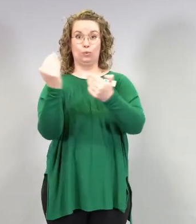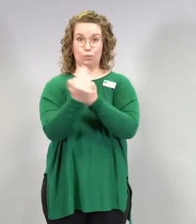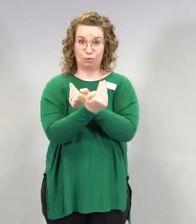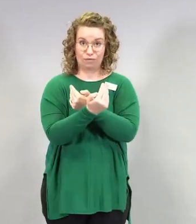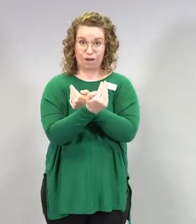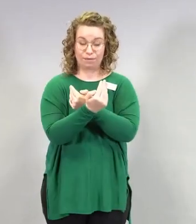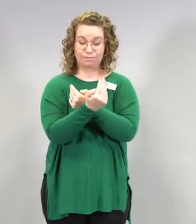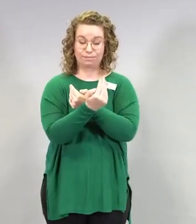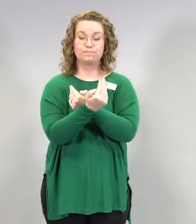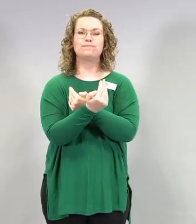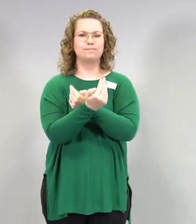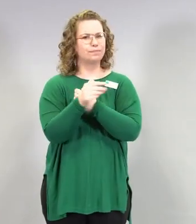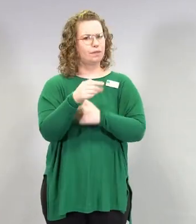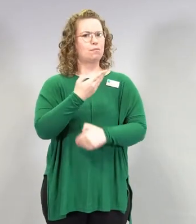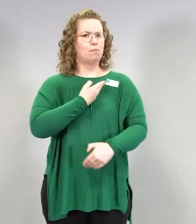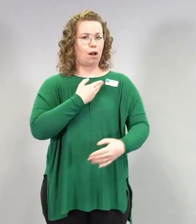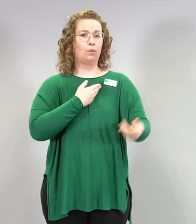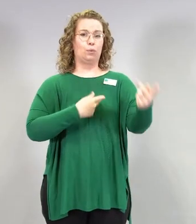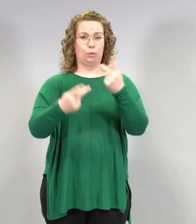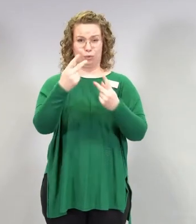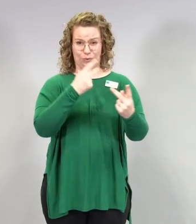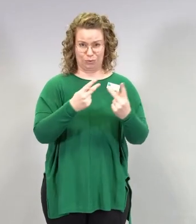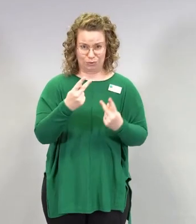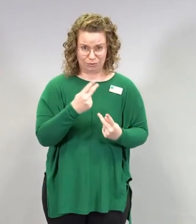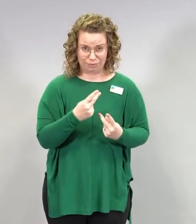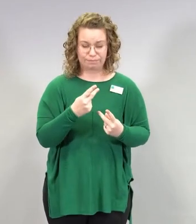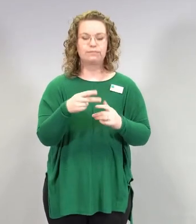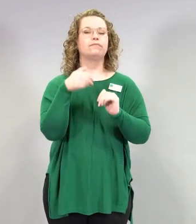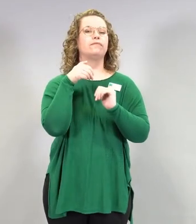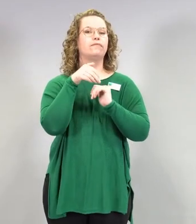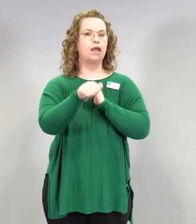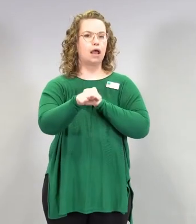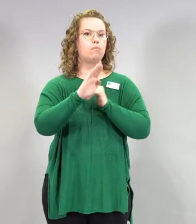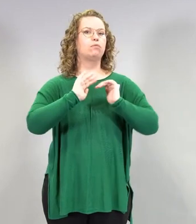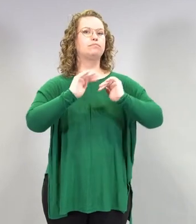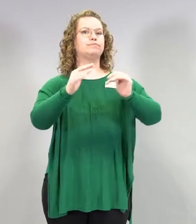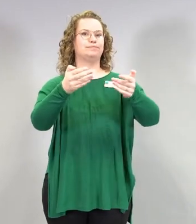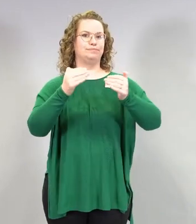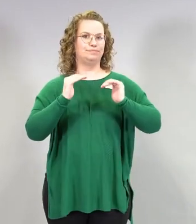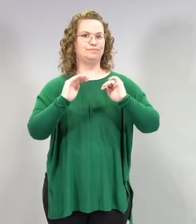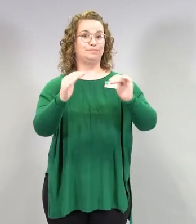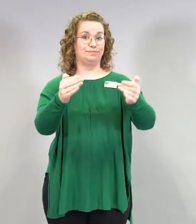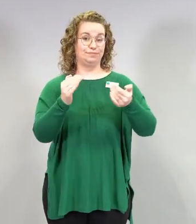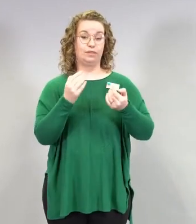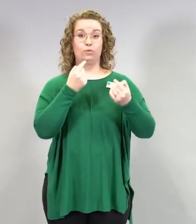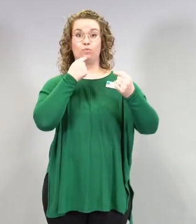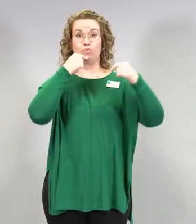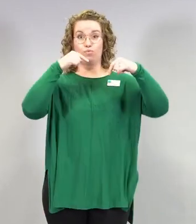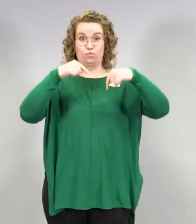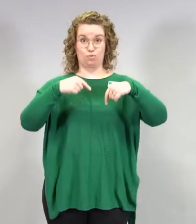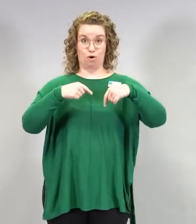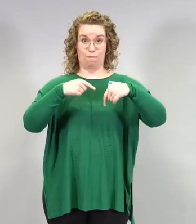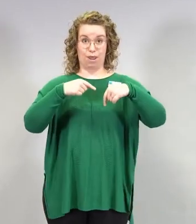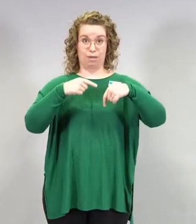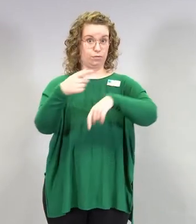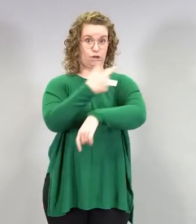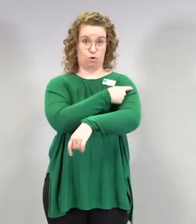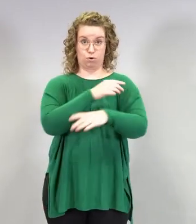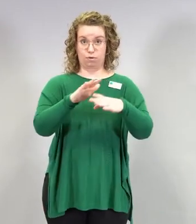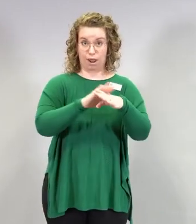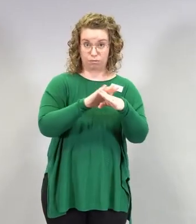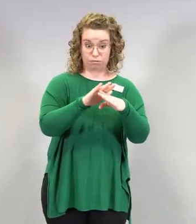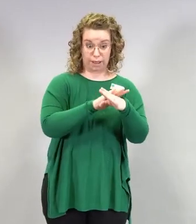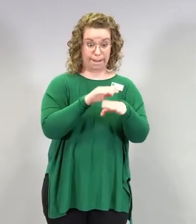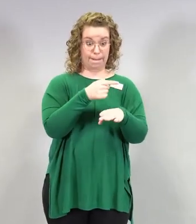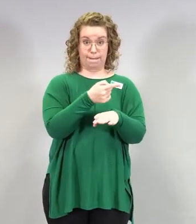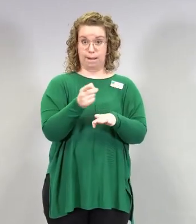kysymyksiä. Kerrotaan vielä, että minkälaisia nämä Suomessa olevien rokotteiden turvallisuus